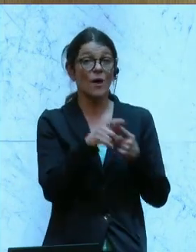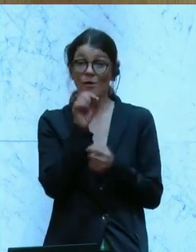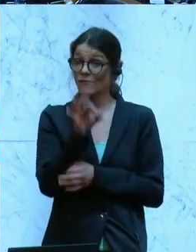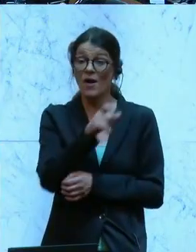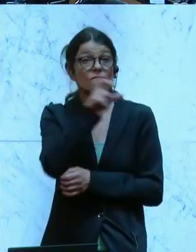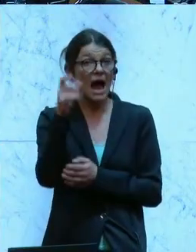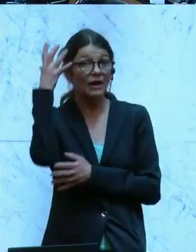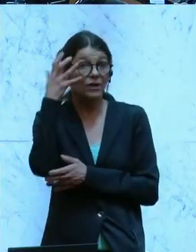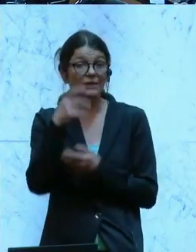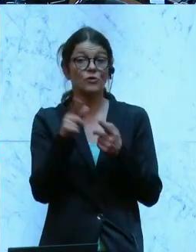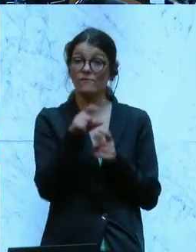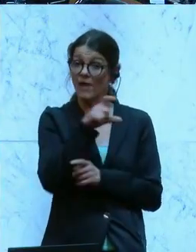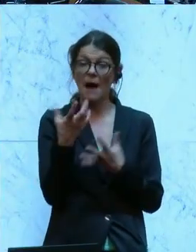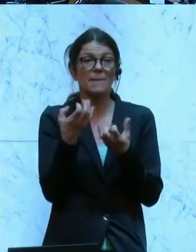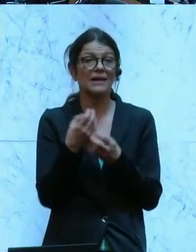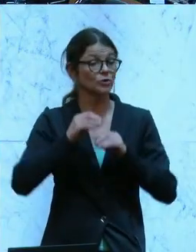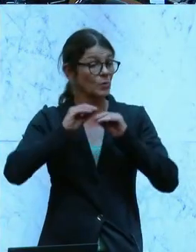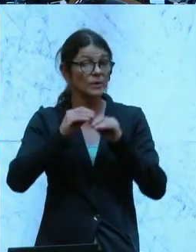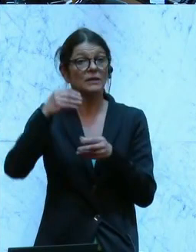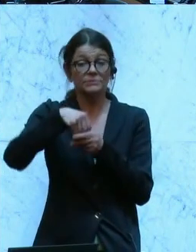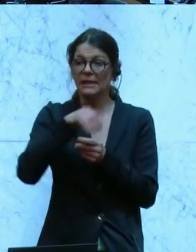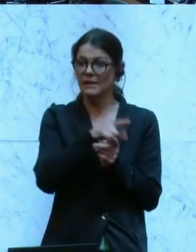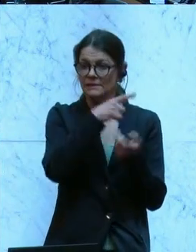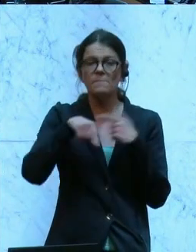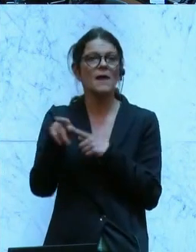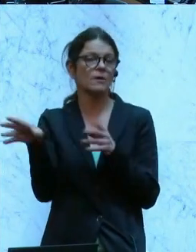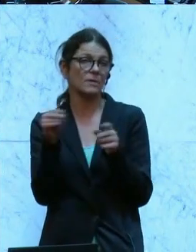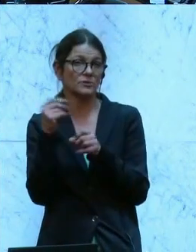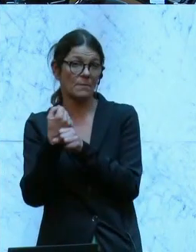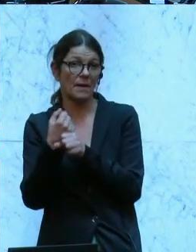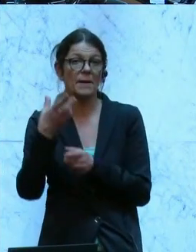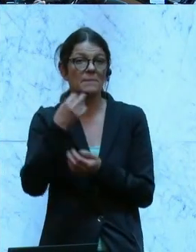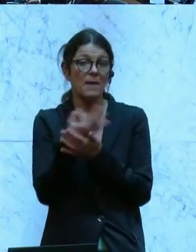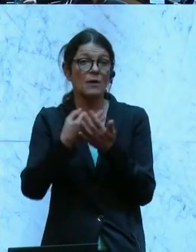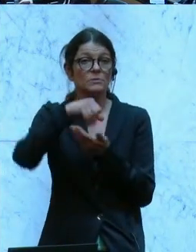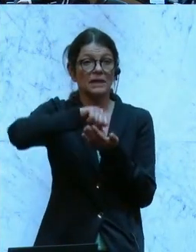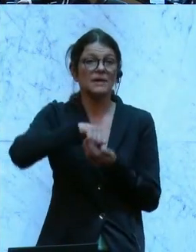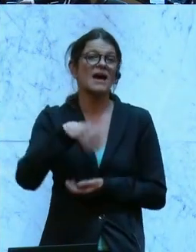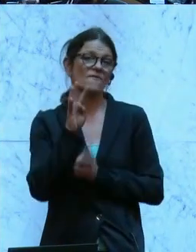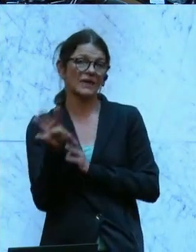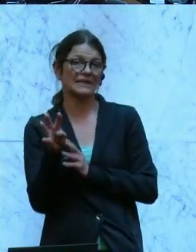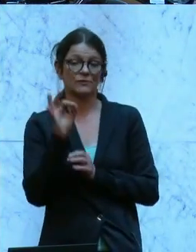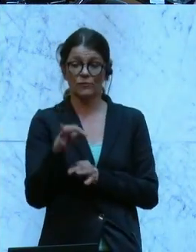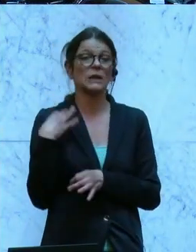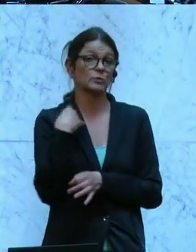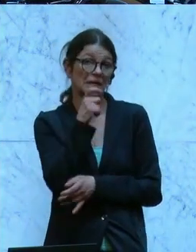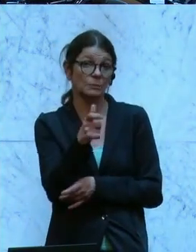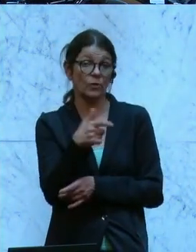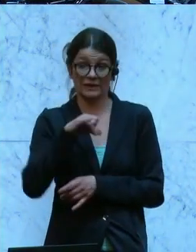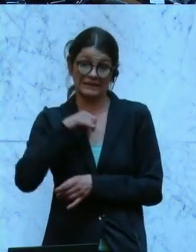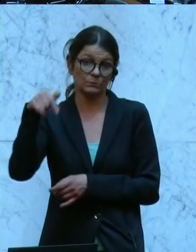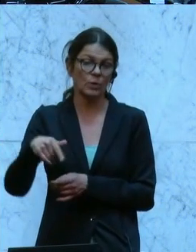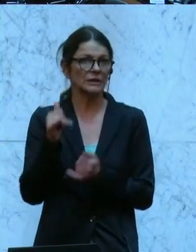fachtheoretischen und fachpraktischen Unterrichtsgegenständen wird derzeit eine Kooperation mit dem Ausbildungszentrum West für Gesundheitsberufe in